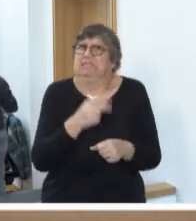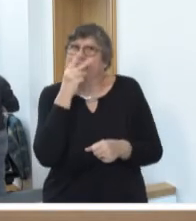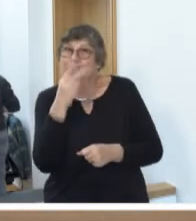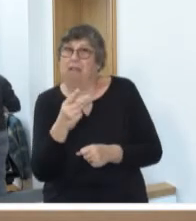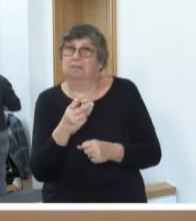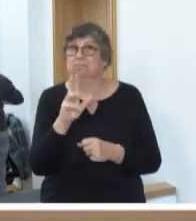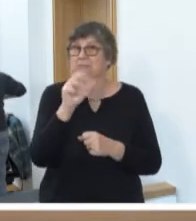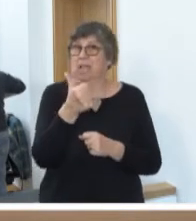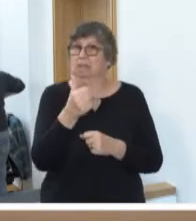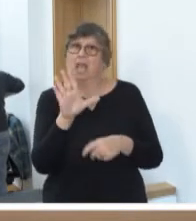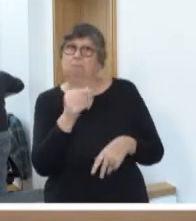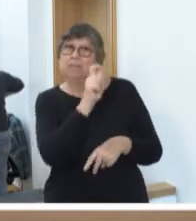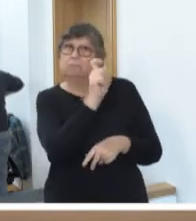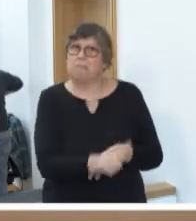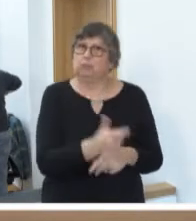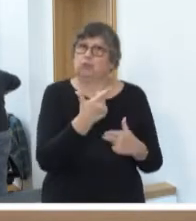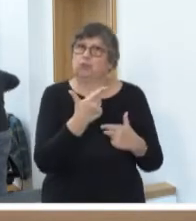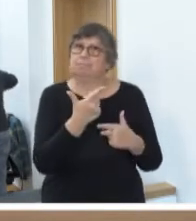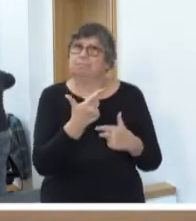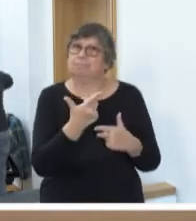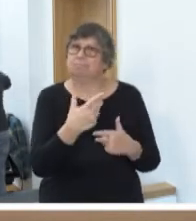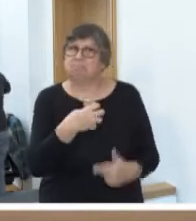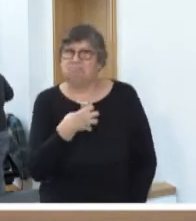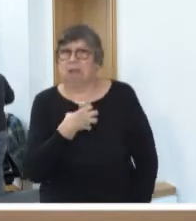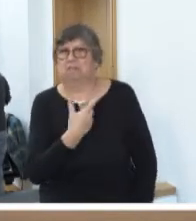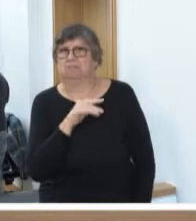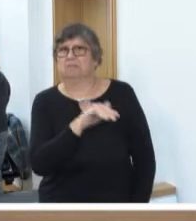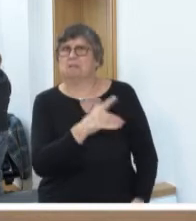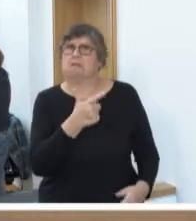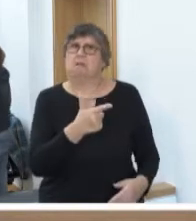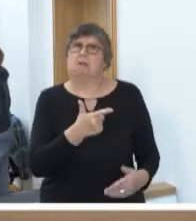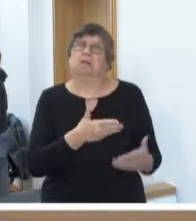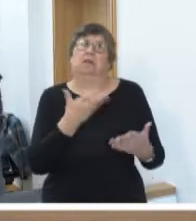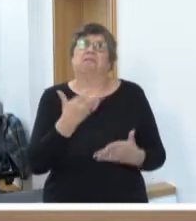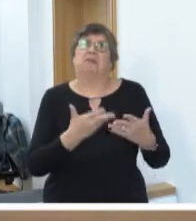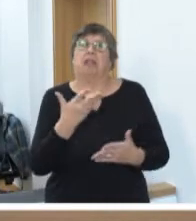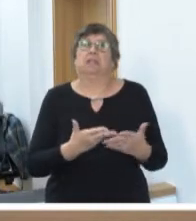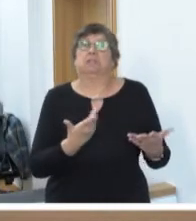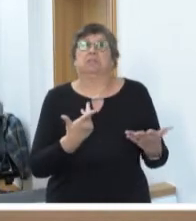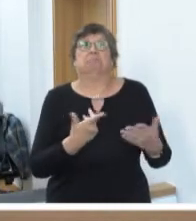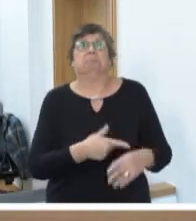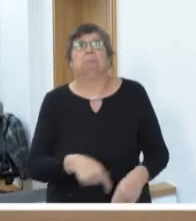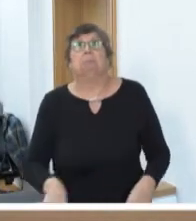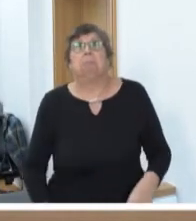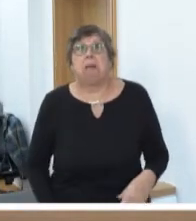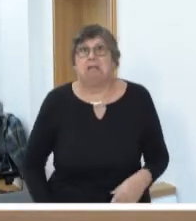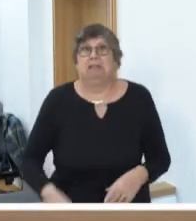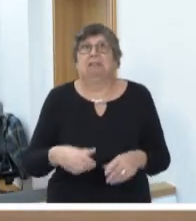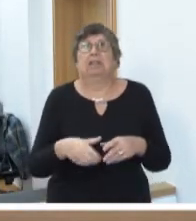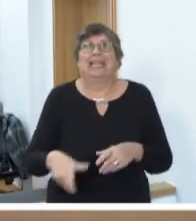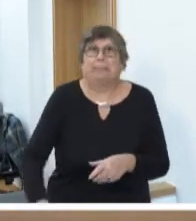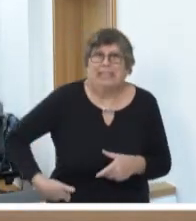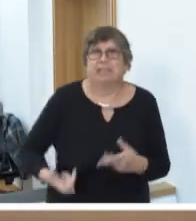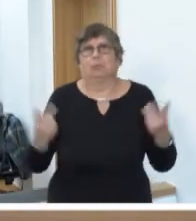irgendeiner unserer Mitbürger krank ist. Zum Beispiel hat er ein Gips ab, ein Gipsbein. Zum